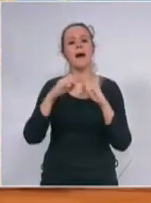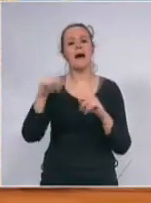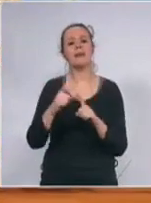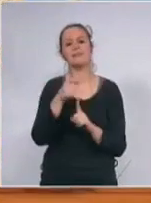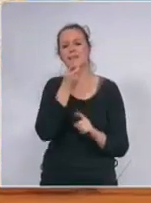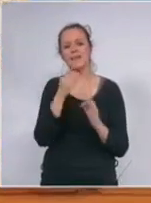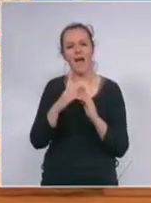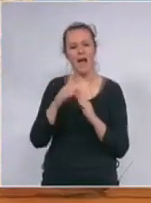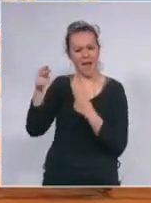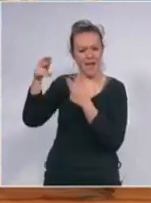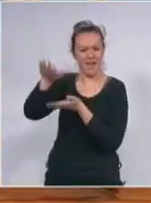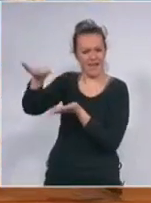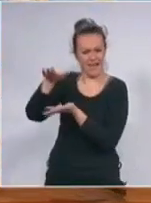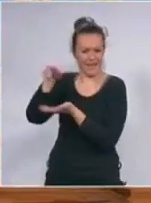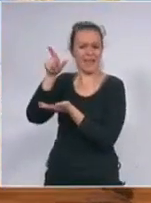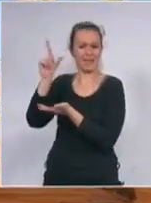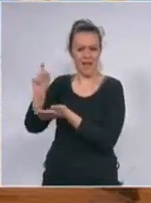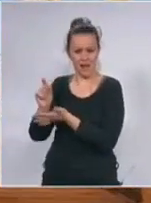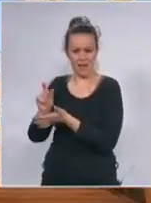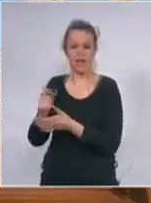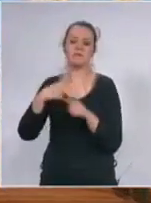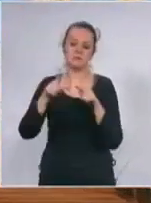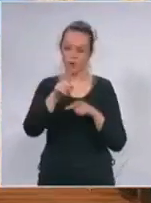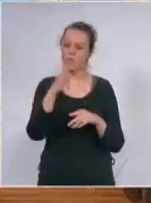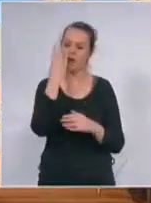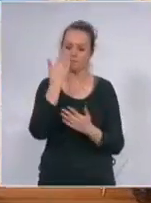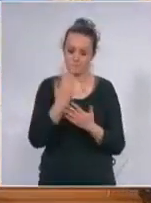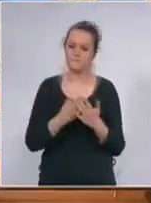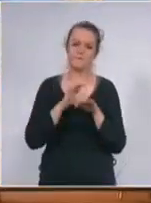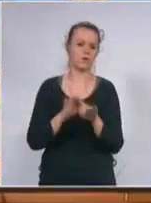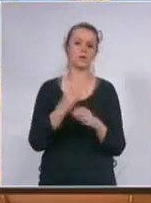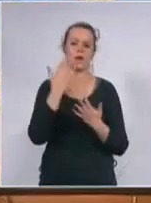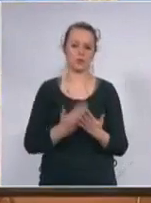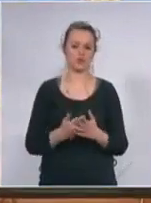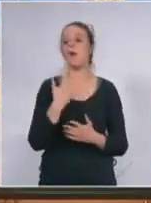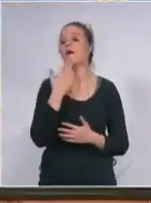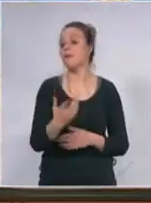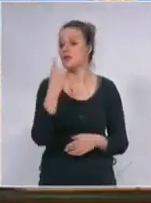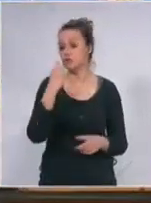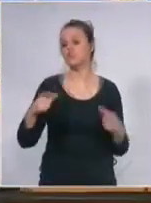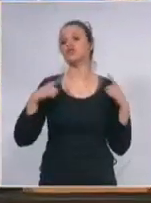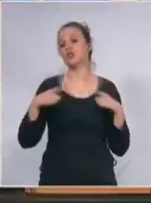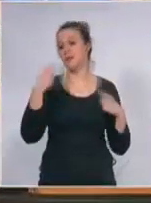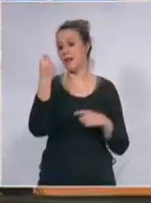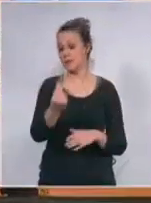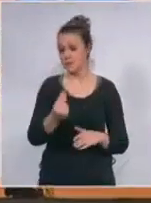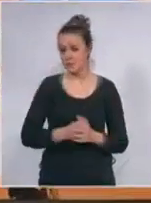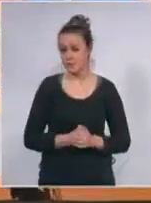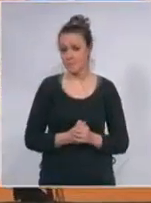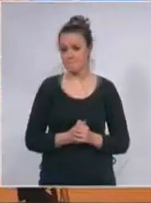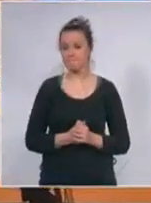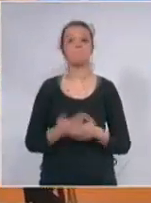povedite ljudi računa kao Boga vas molim hvala još jednom živjela Srbija i